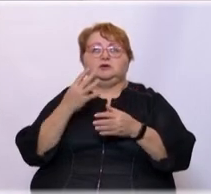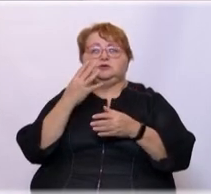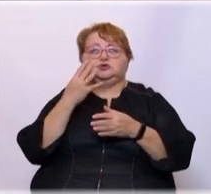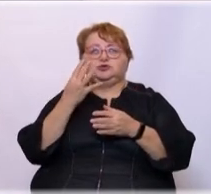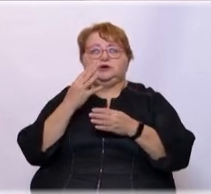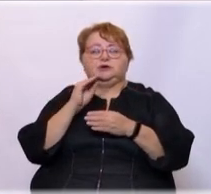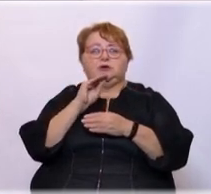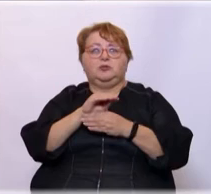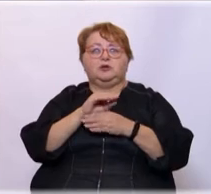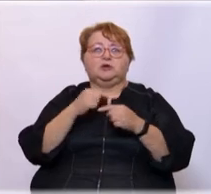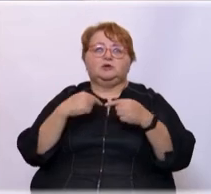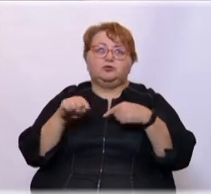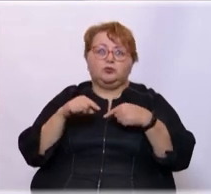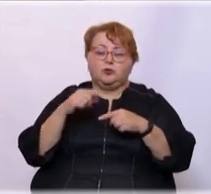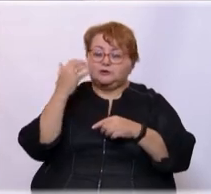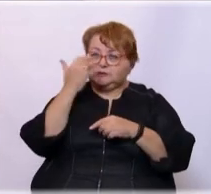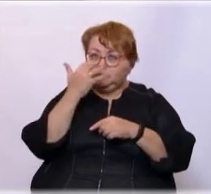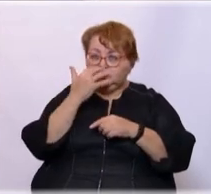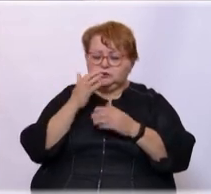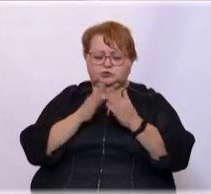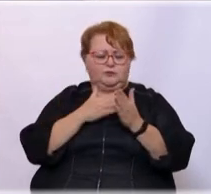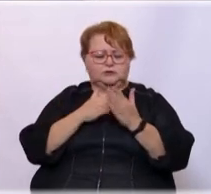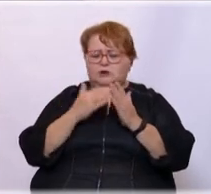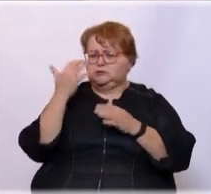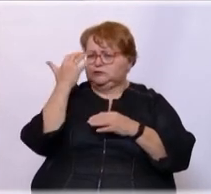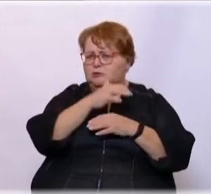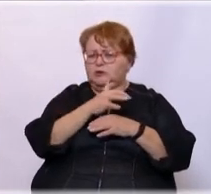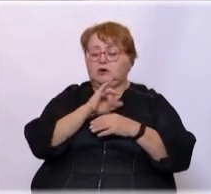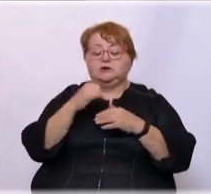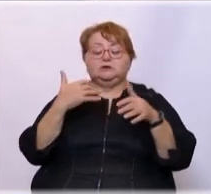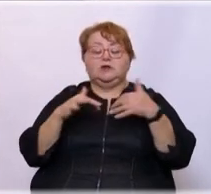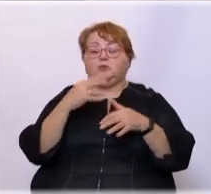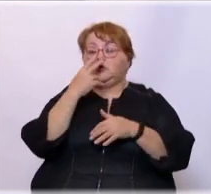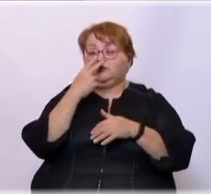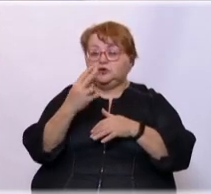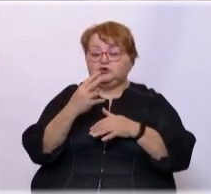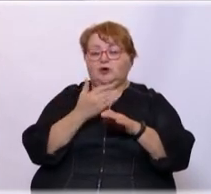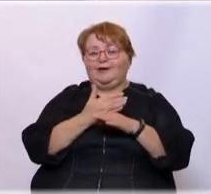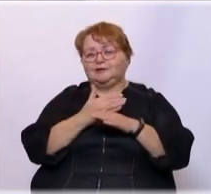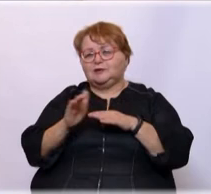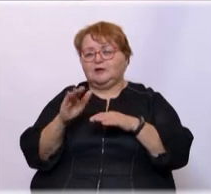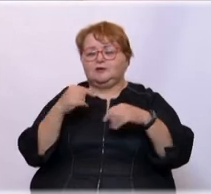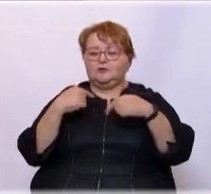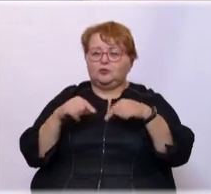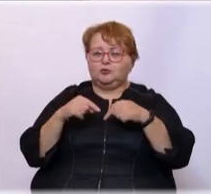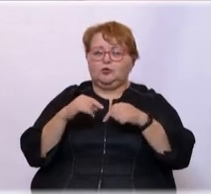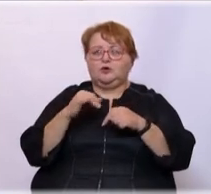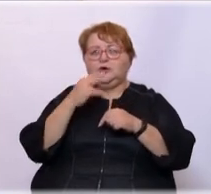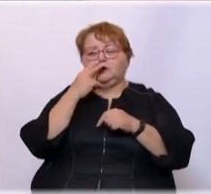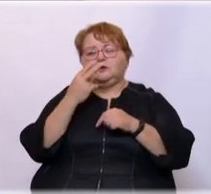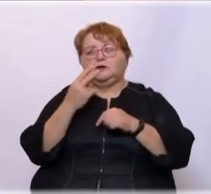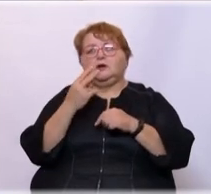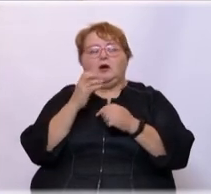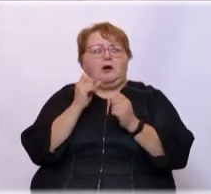дополнительно, это футбол слепых, тотально слепых и слабовидящих. Это отдельный вид футбола, это мини-футбол в основном.